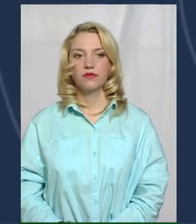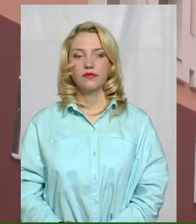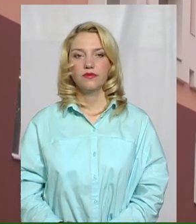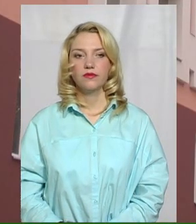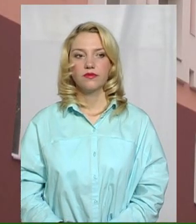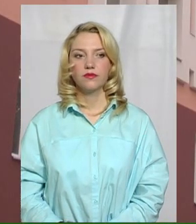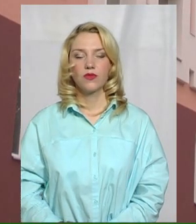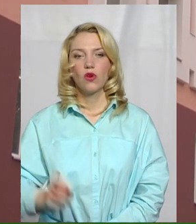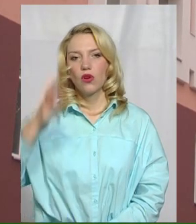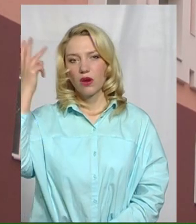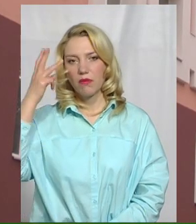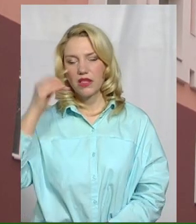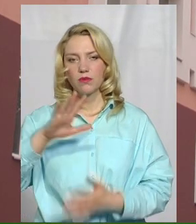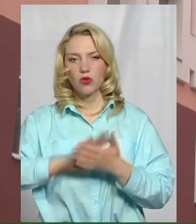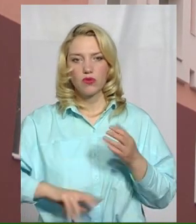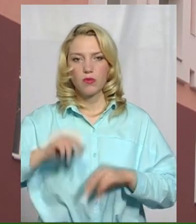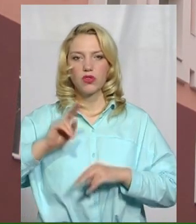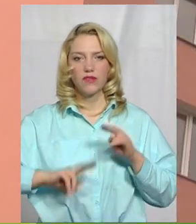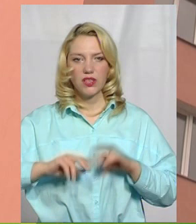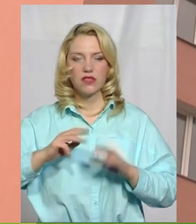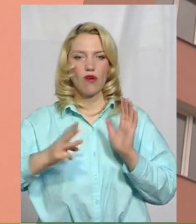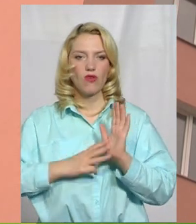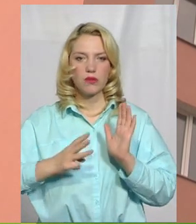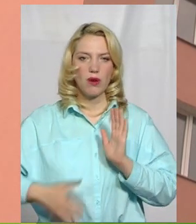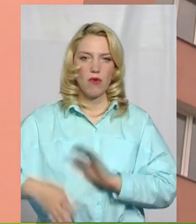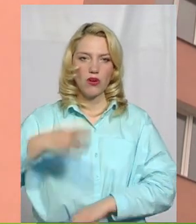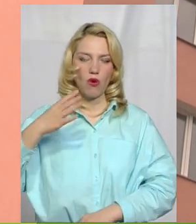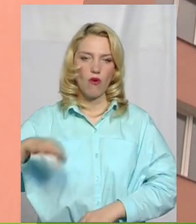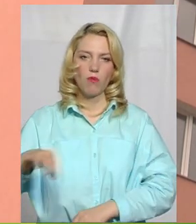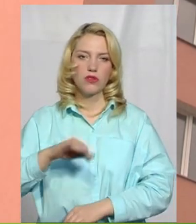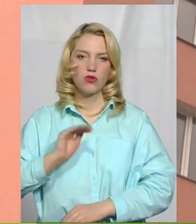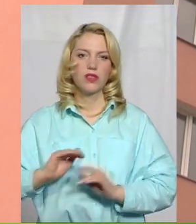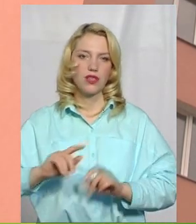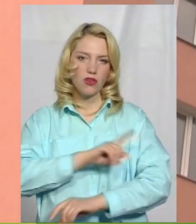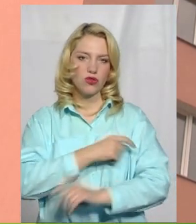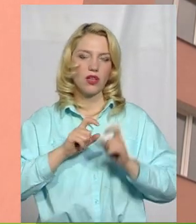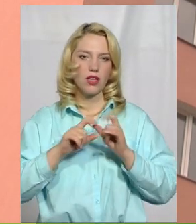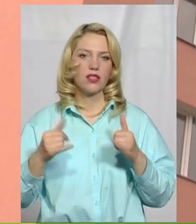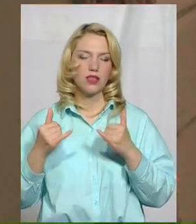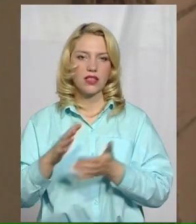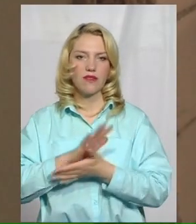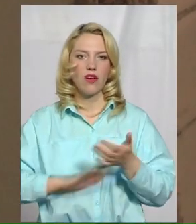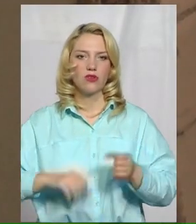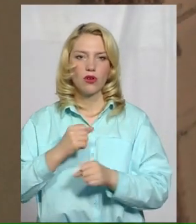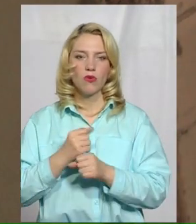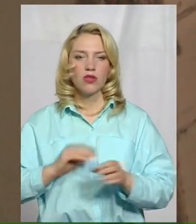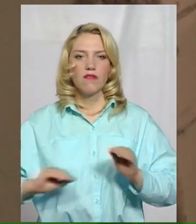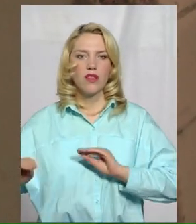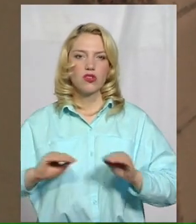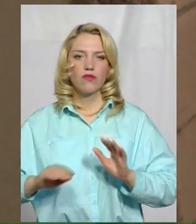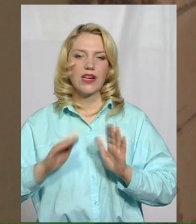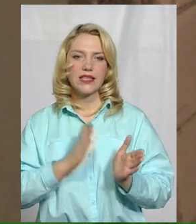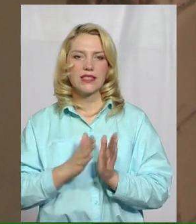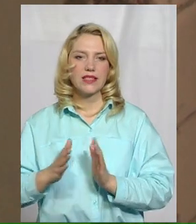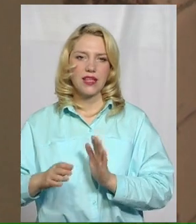У Хмельницькому продовжують будівництво восьмоповерхової обласної дитячої лікарні. Наразі тривають роботи з влаштування системи